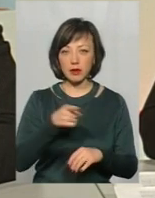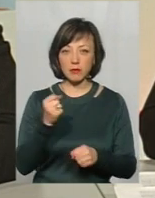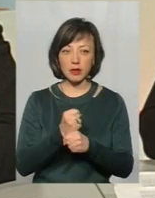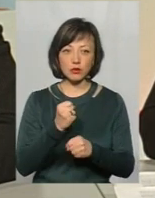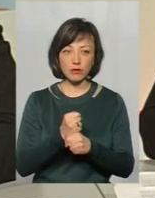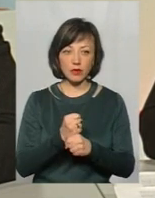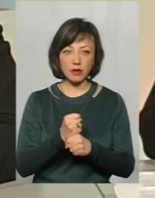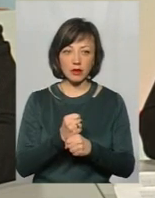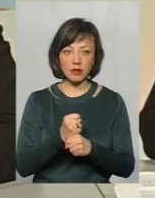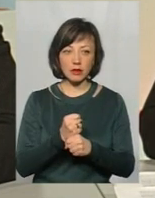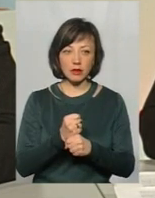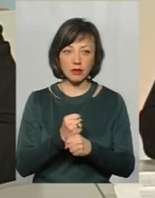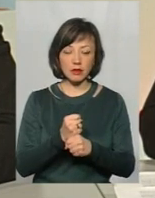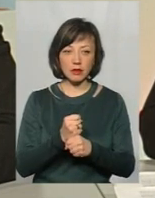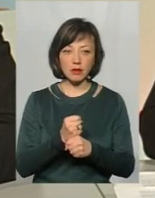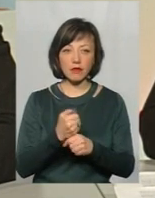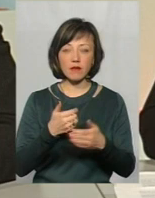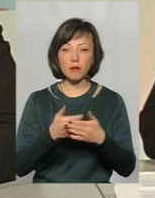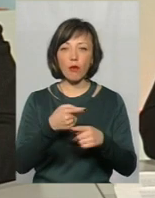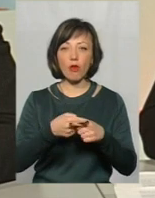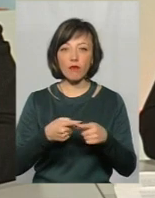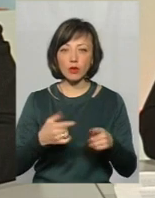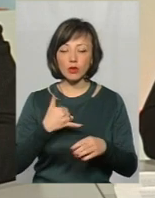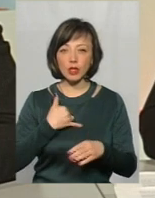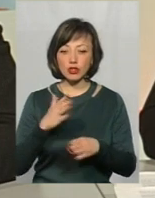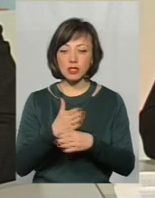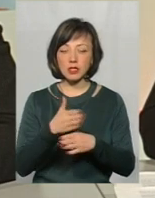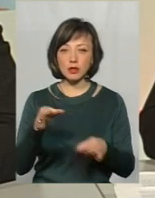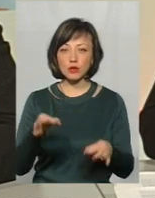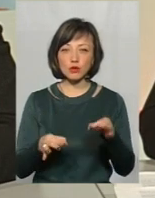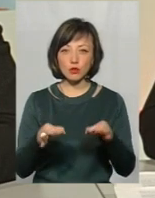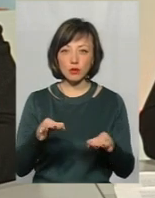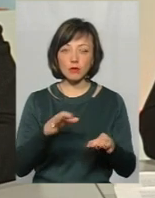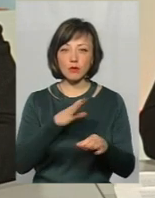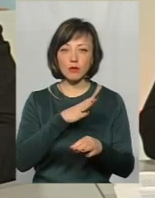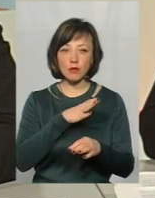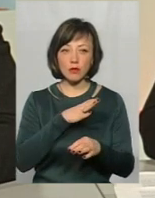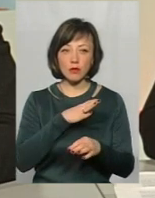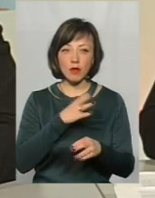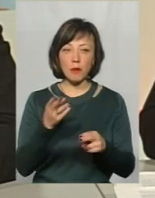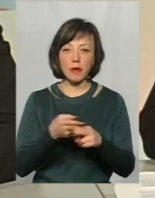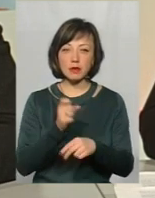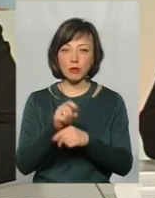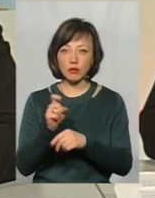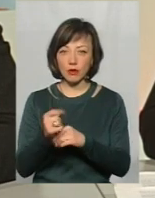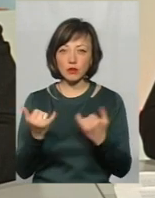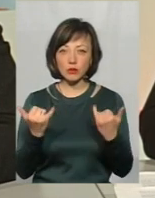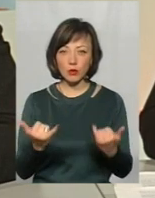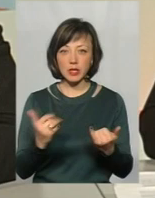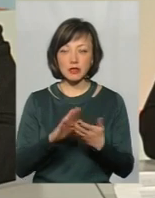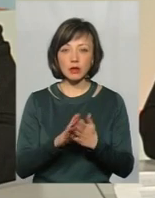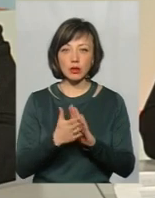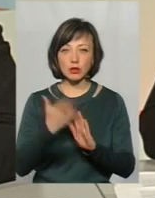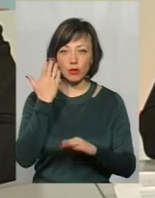половиною від штатної чисельності суддів, оскільки в нас частина суддів перебувала без повноважень. І ми сьогодні маємо ситуацію, коли